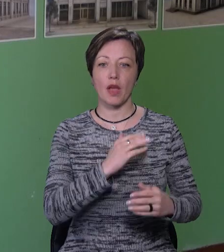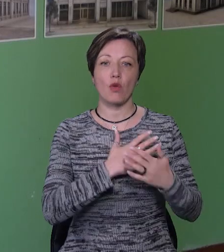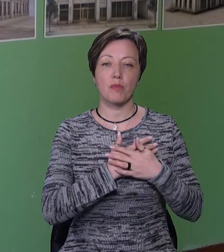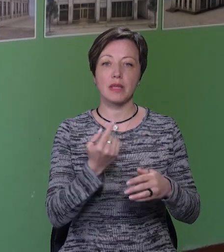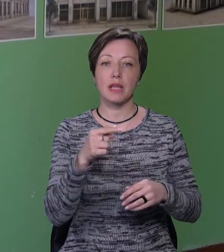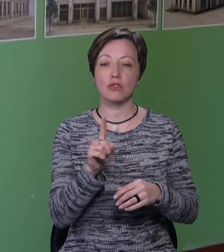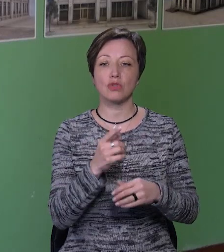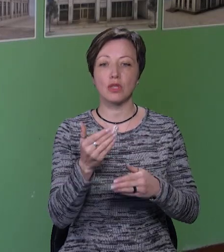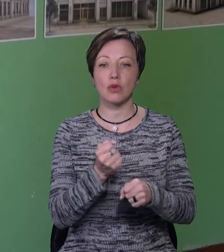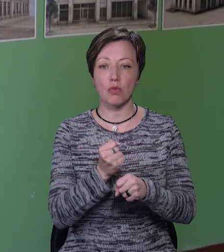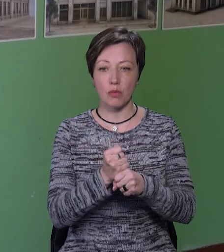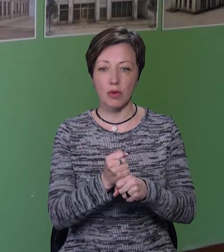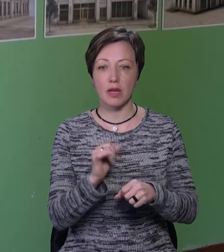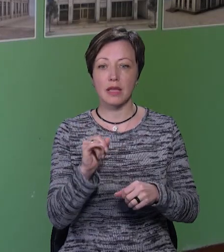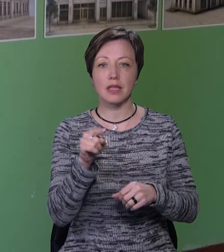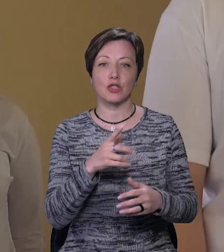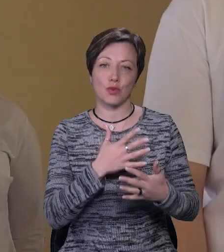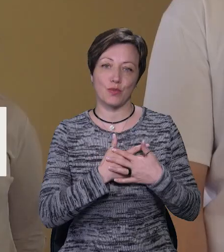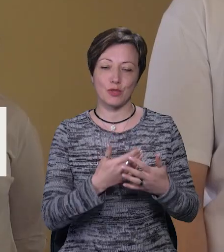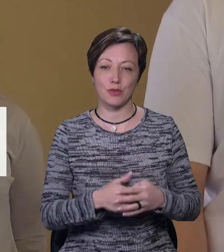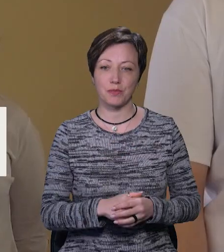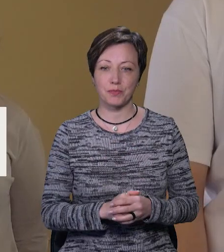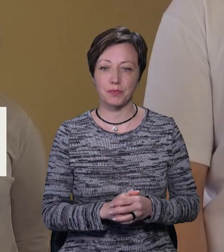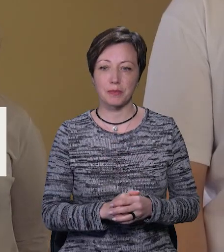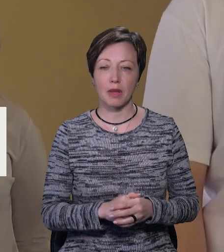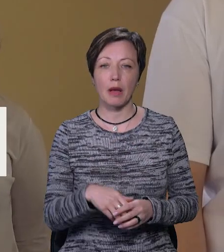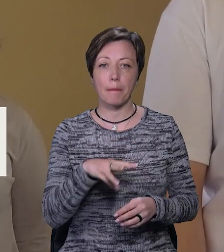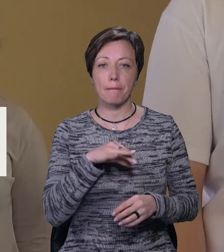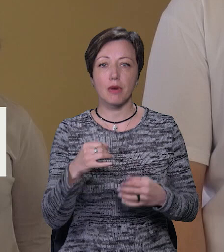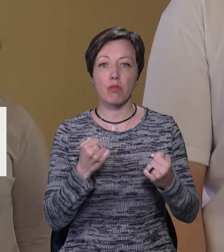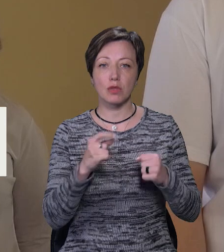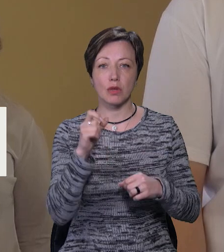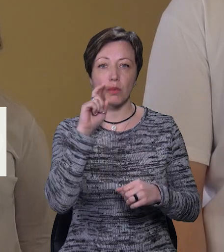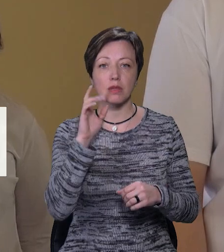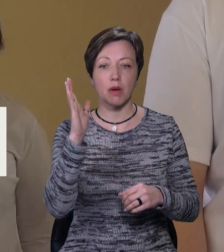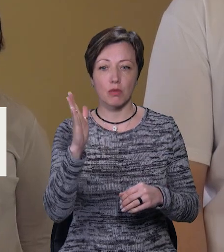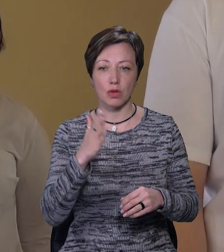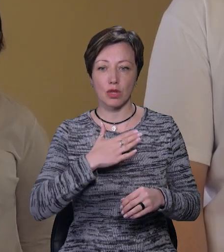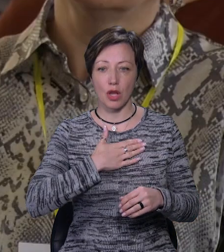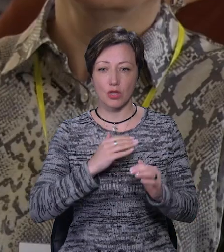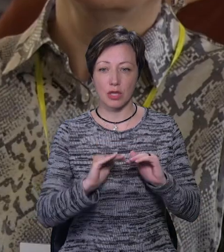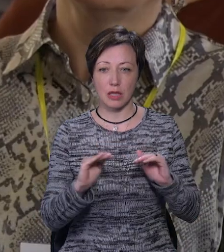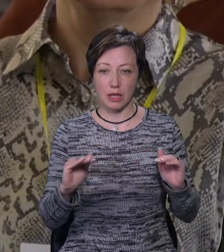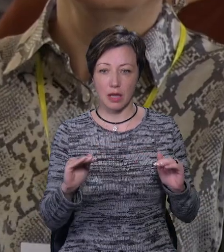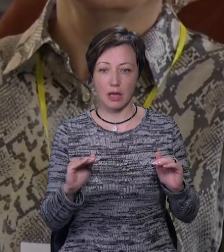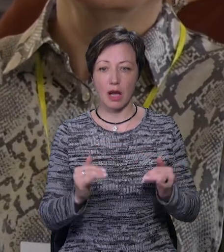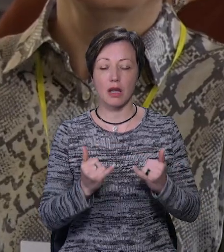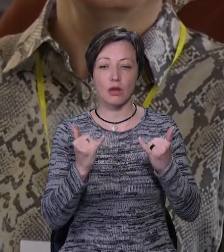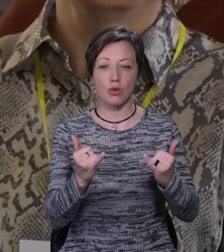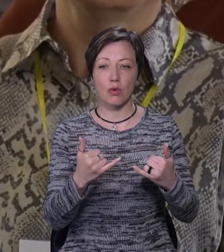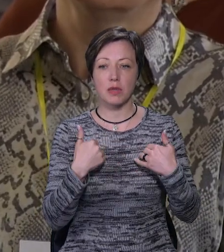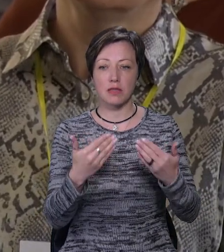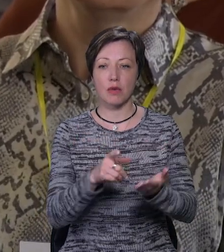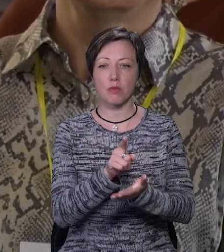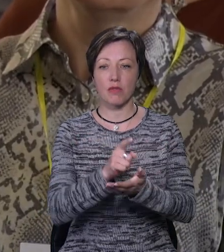те, що ти робиш, і робити те, що ти любиш». «Ми боремо за українське майбутнє наших дітей. А для того ми з вами